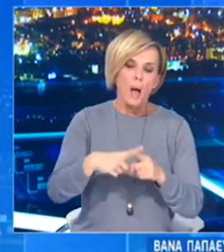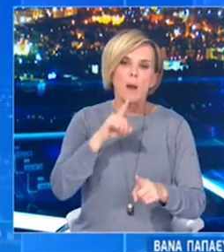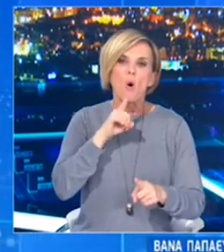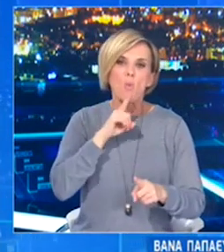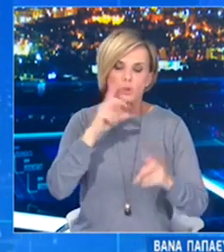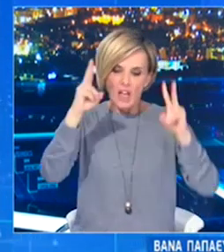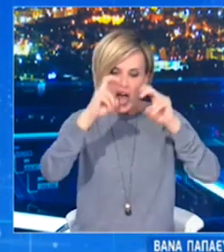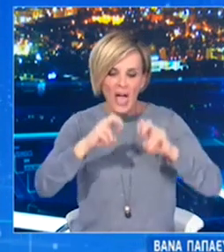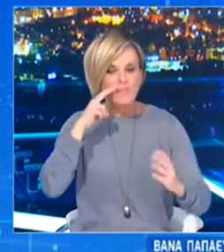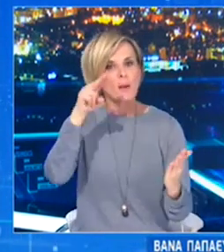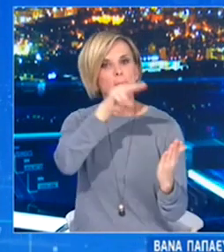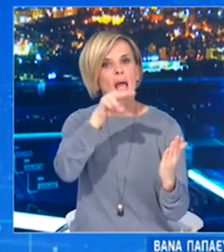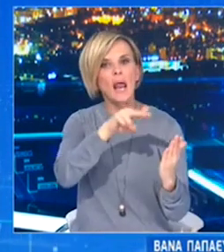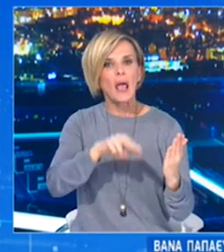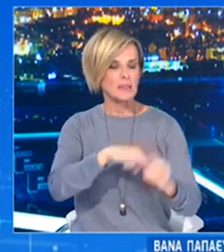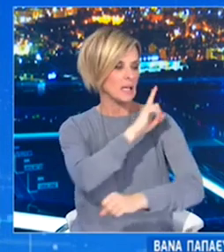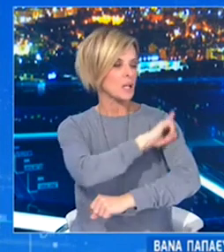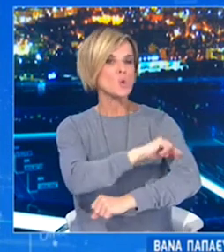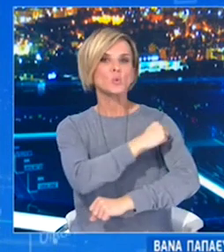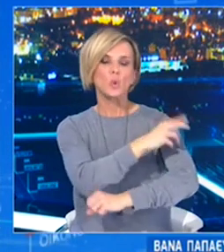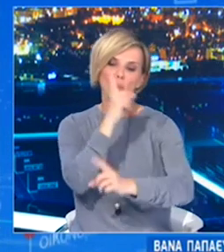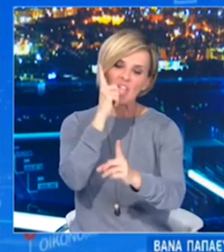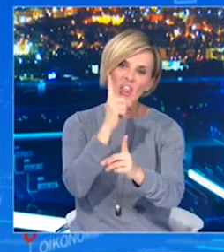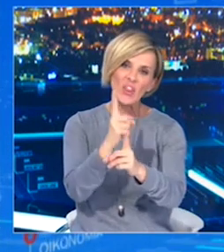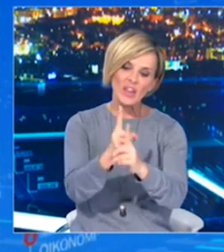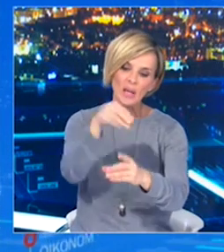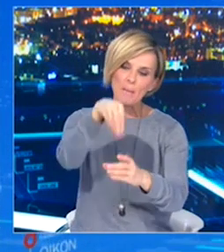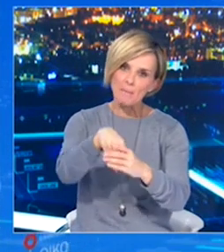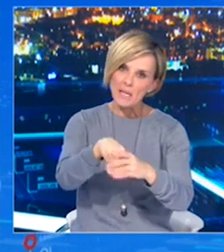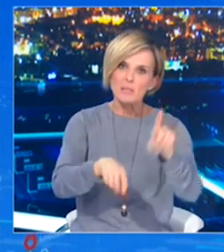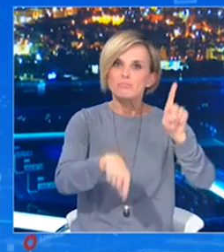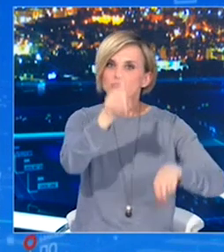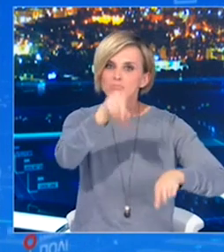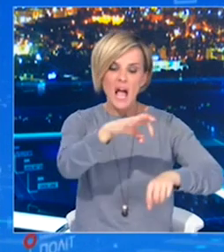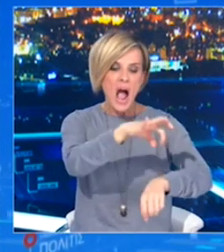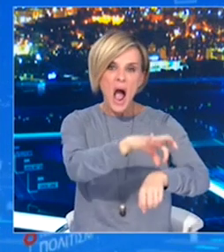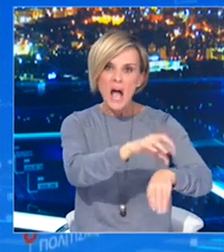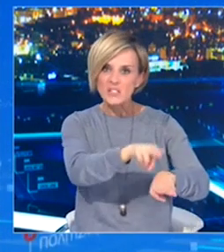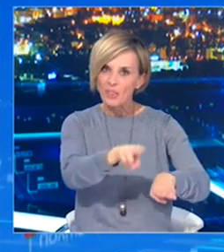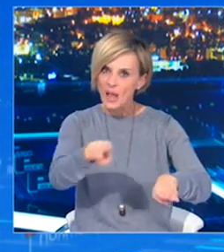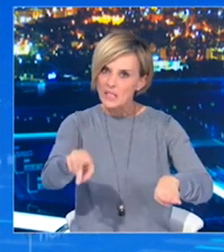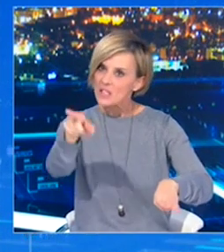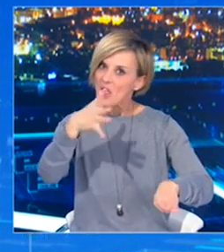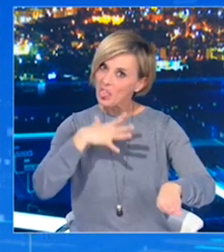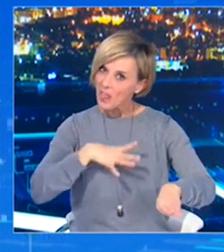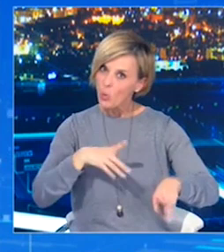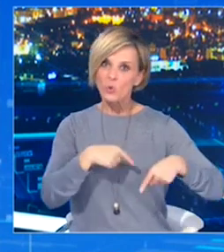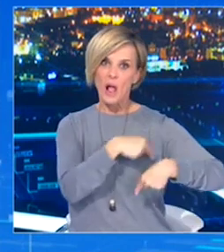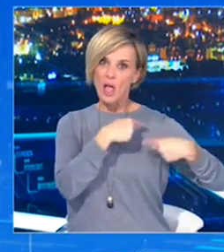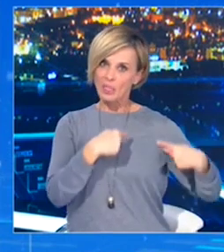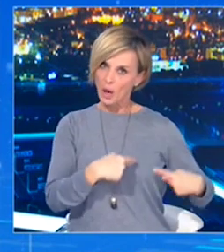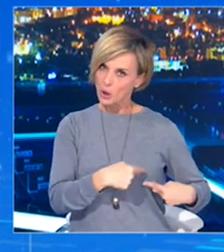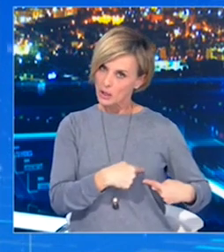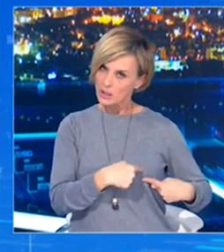αυτό που λέμε double blind, θα υπάρχουν κάποιοι ασθενείς που θα πάρουν το standard of care, δηλαδή τη σωστή θεραπεία που δίνουμε αυτή τη